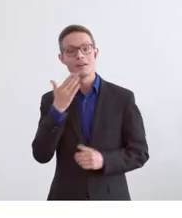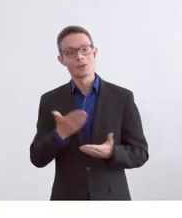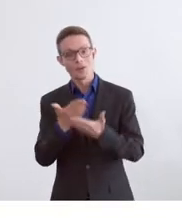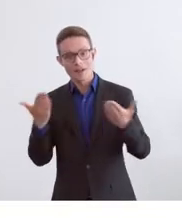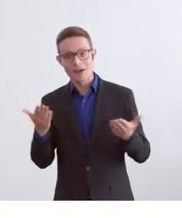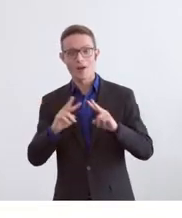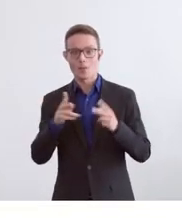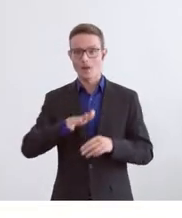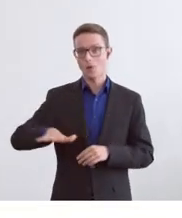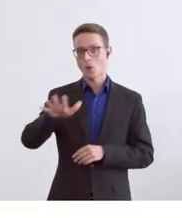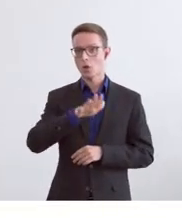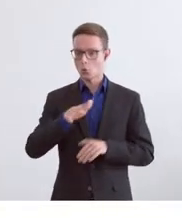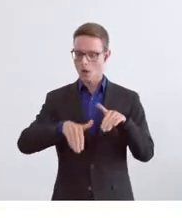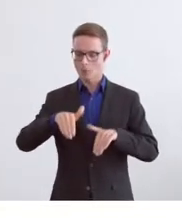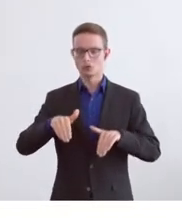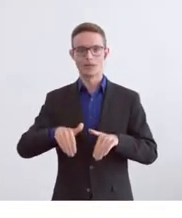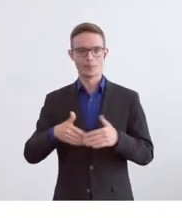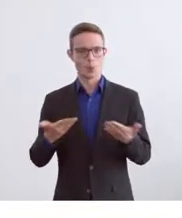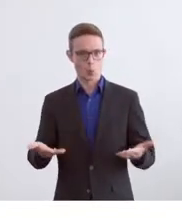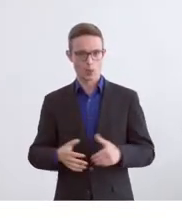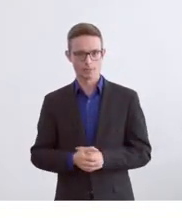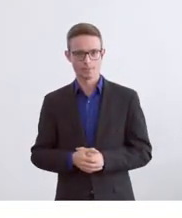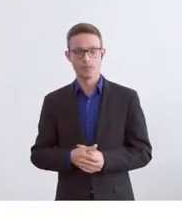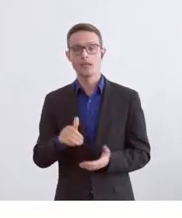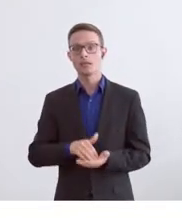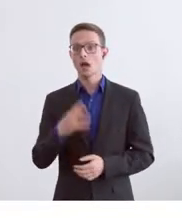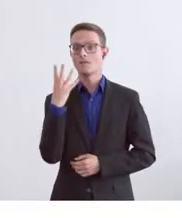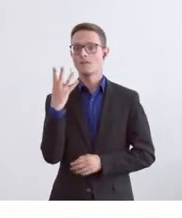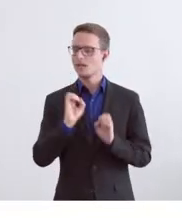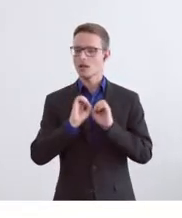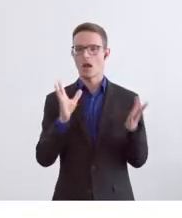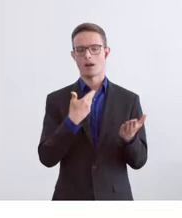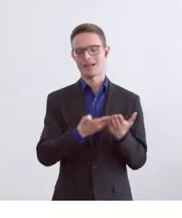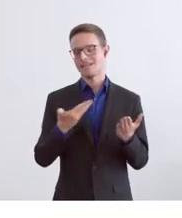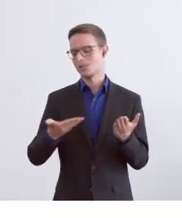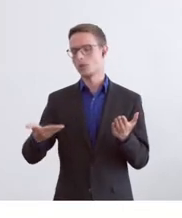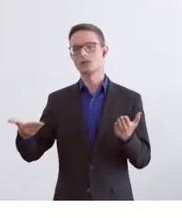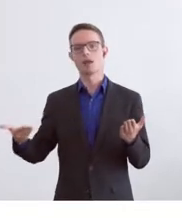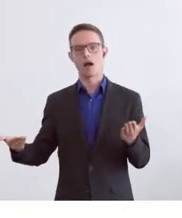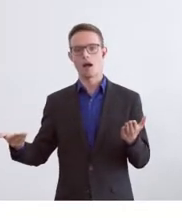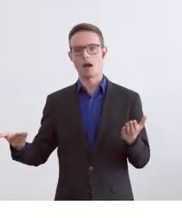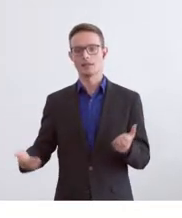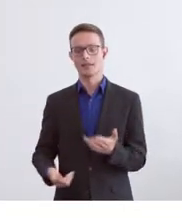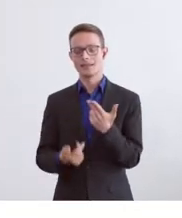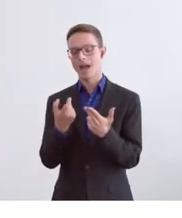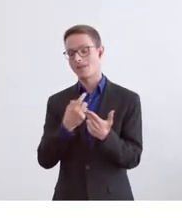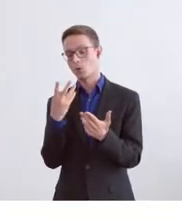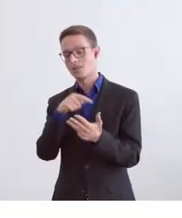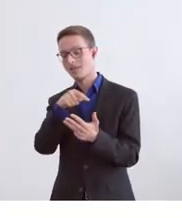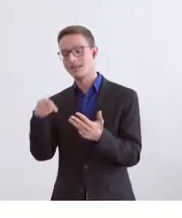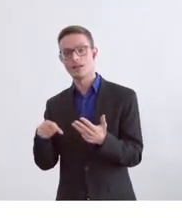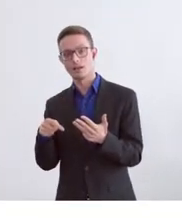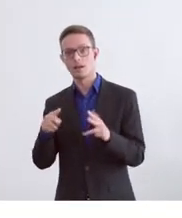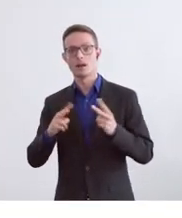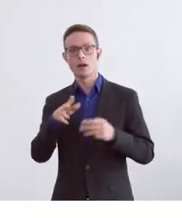abgestimmt. Wir haben vier sehr deutliche Resultate. dreien dieser vier Fälle ist die